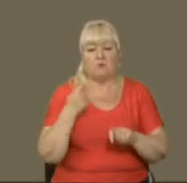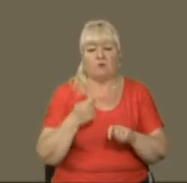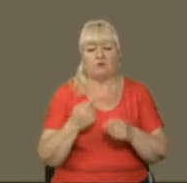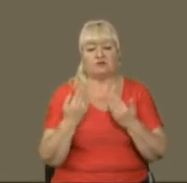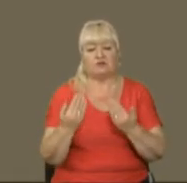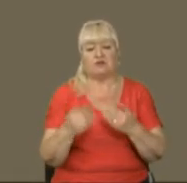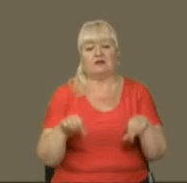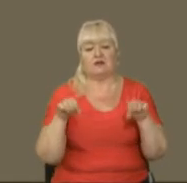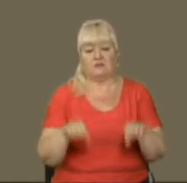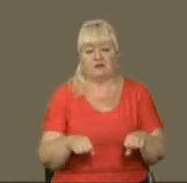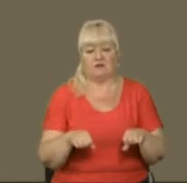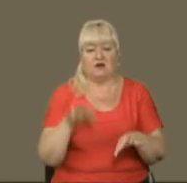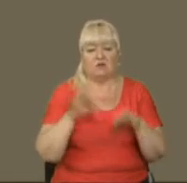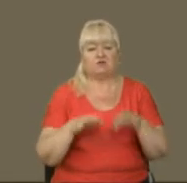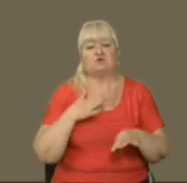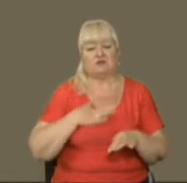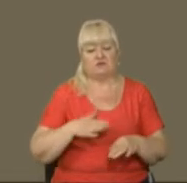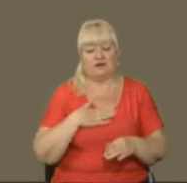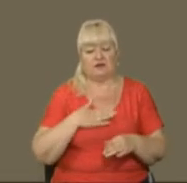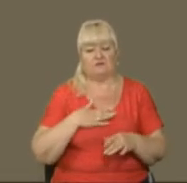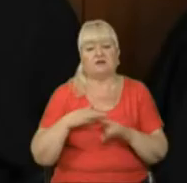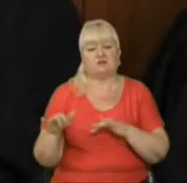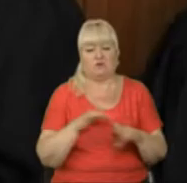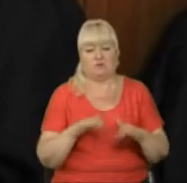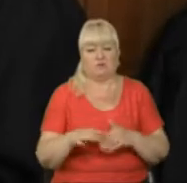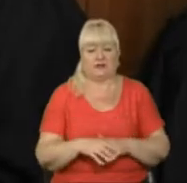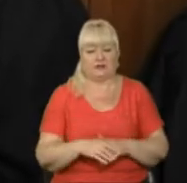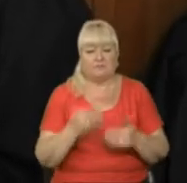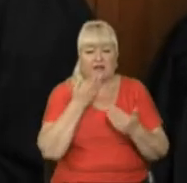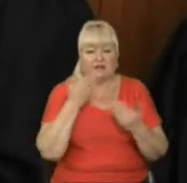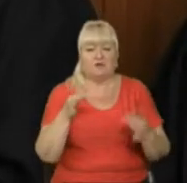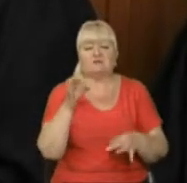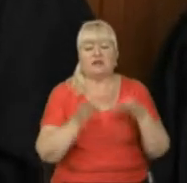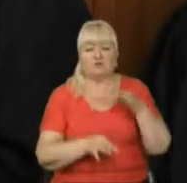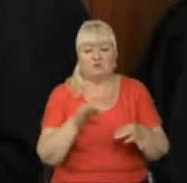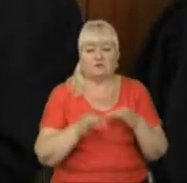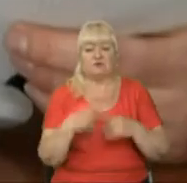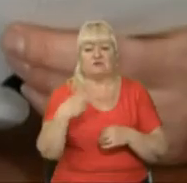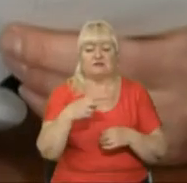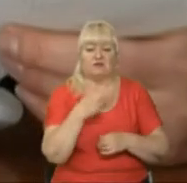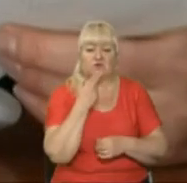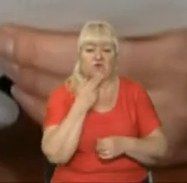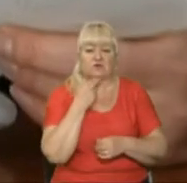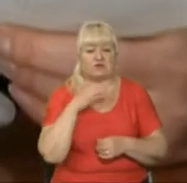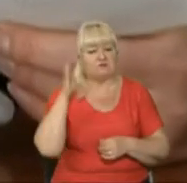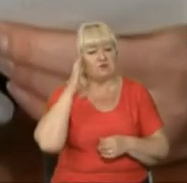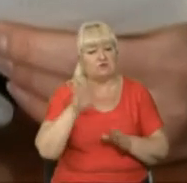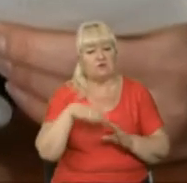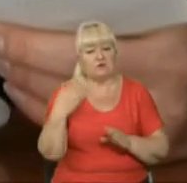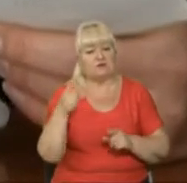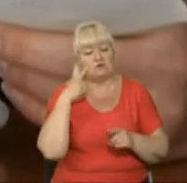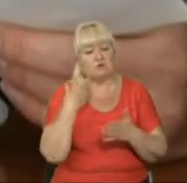їхні права. Суд задовільнив таке наше клопотання. На останньому судовому засіданні 20 червня слухали сторону